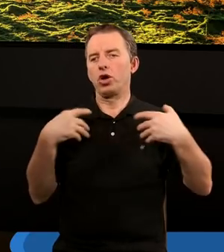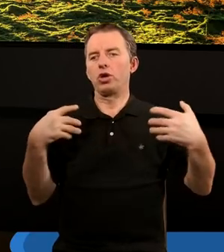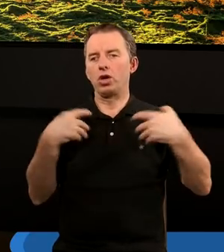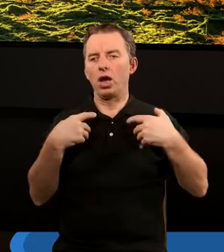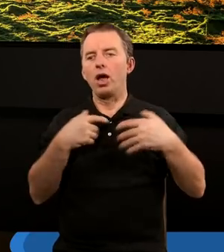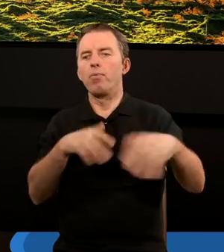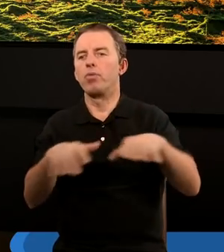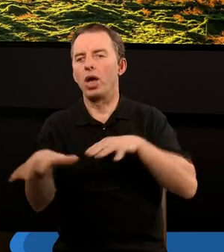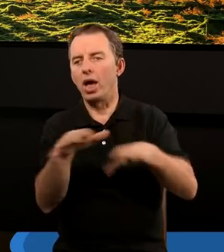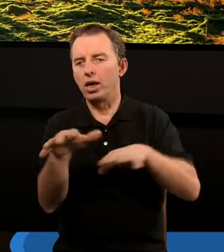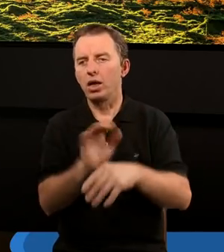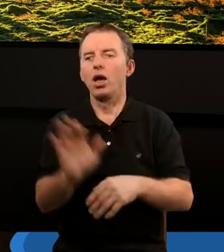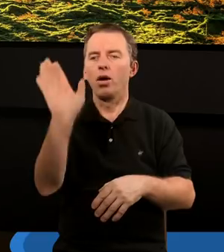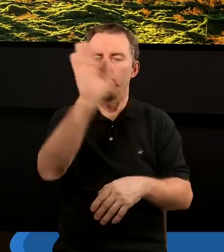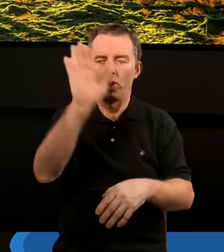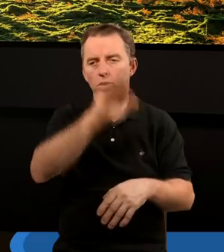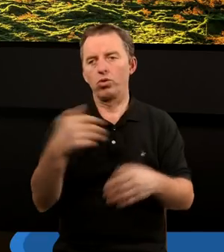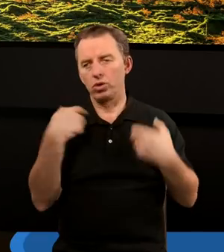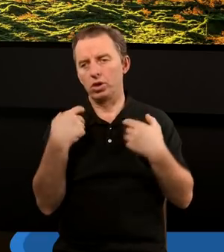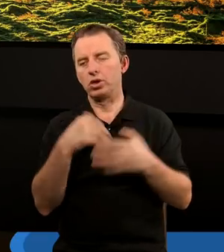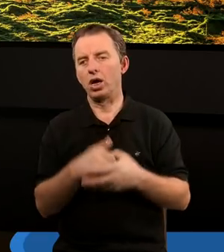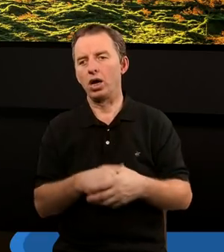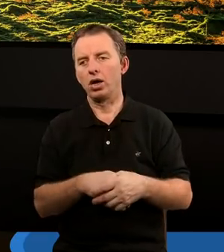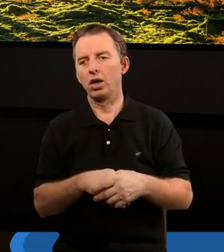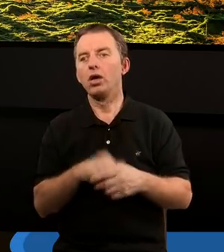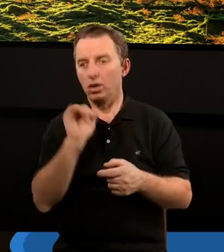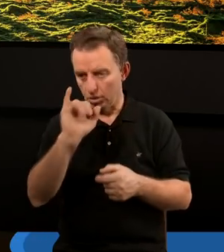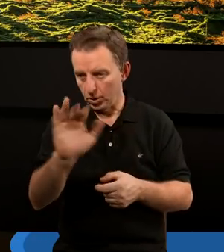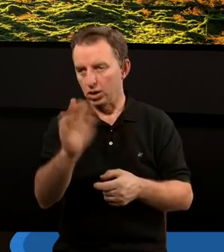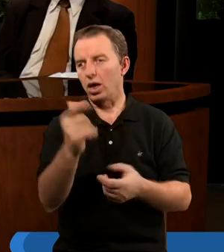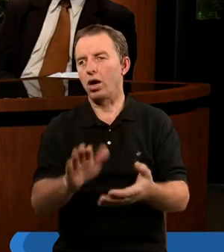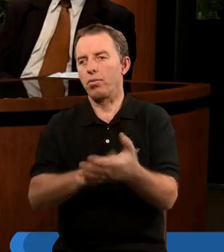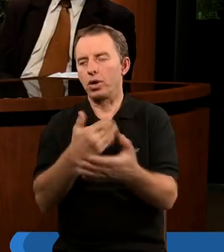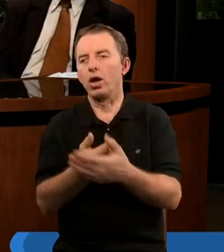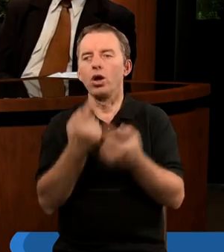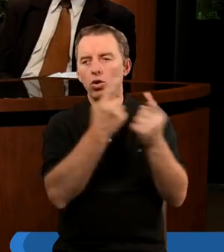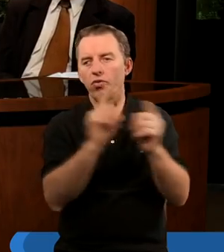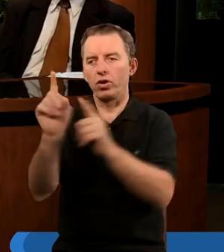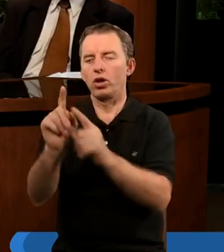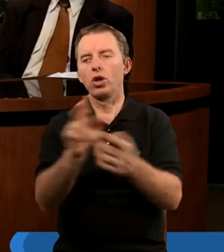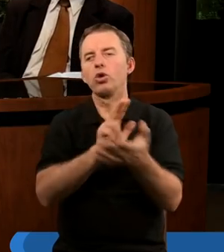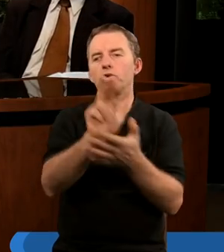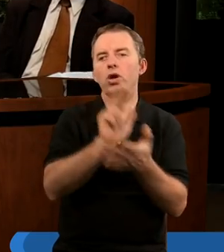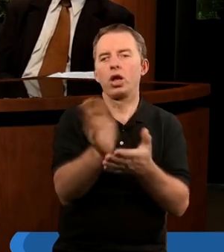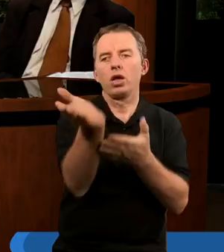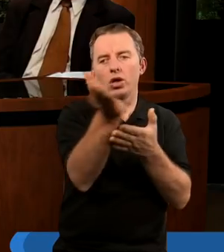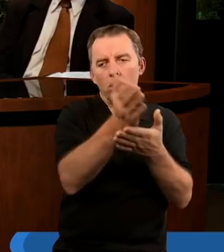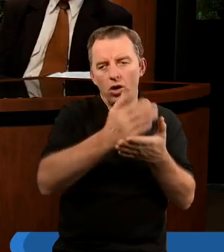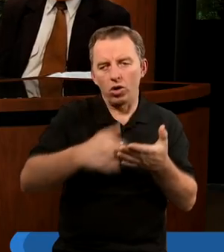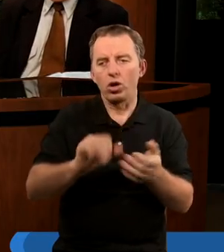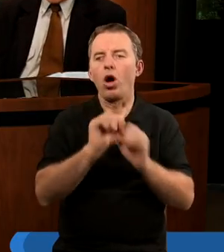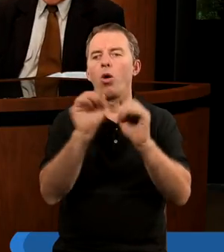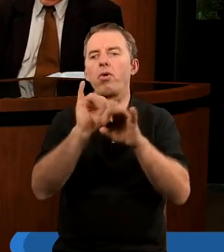miejsce Bogu należne. Jakieś przykłady? Zwróćmy uwagę na XIII rozdział